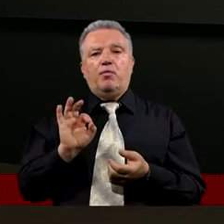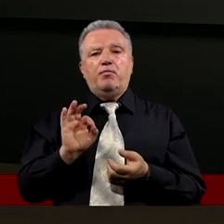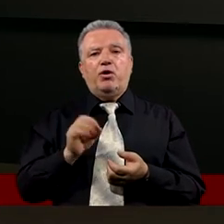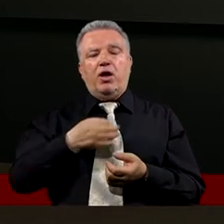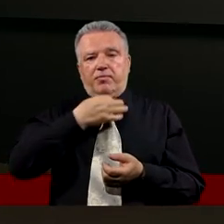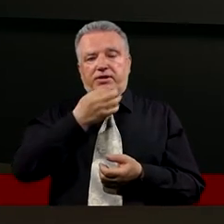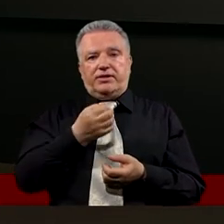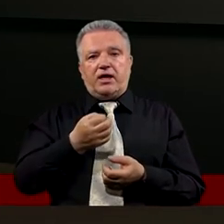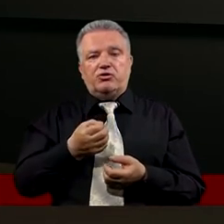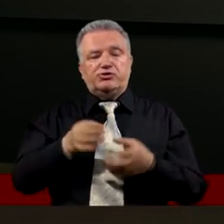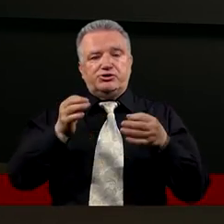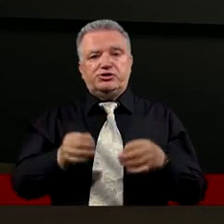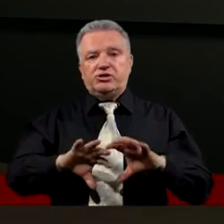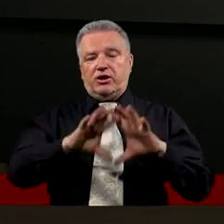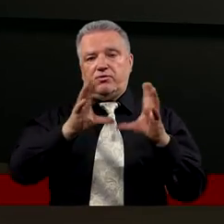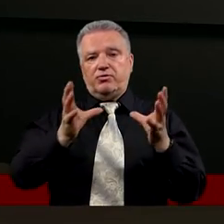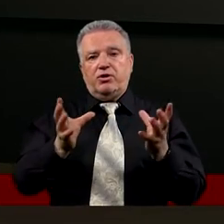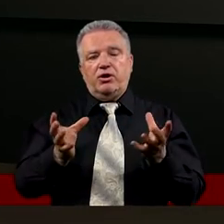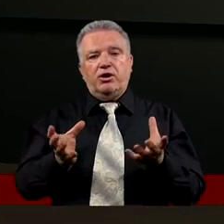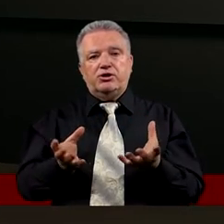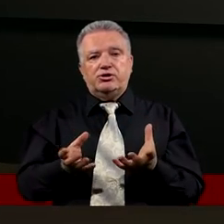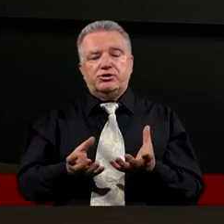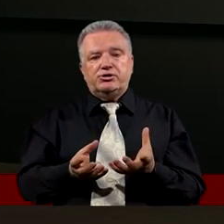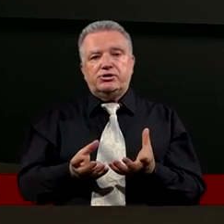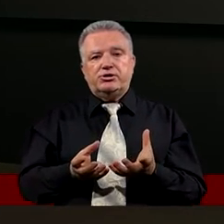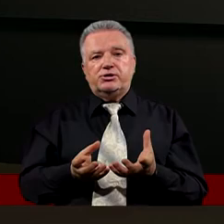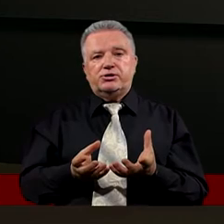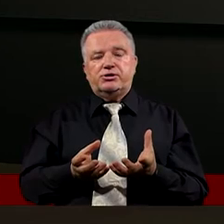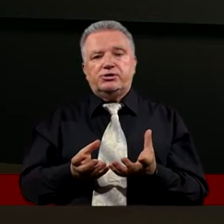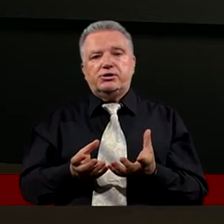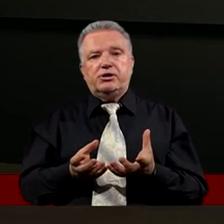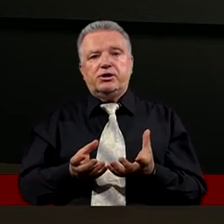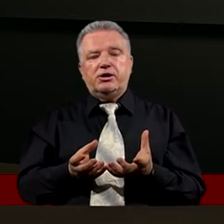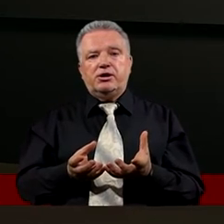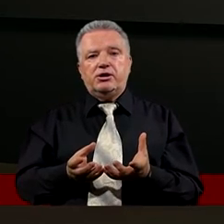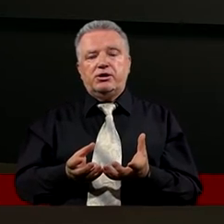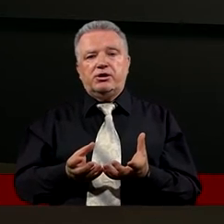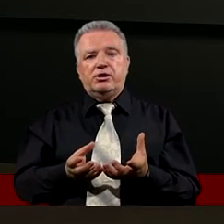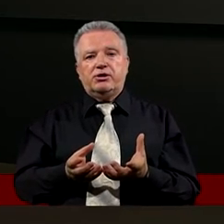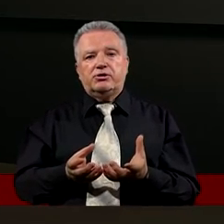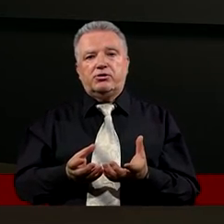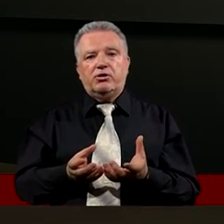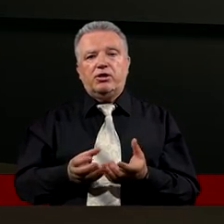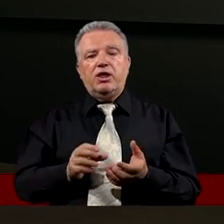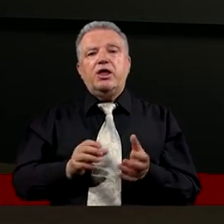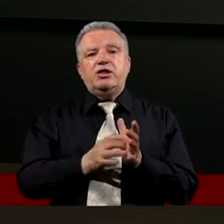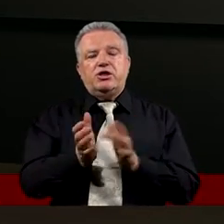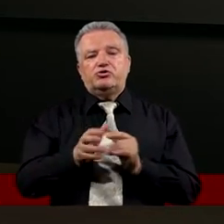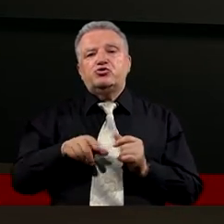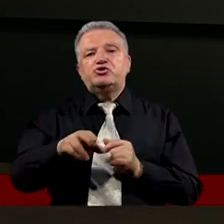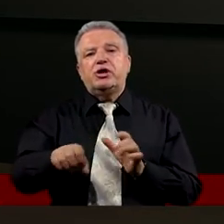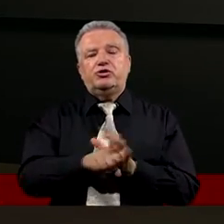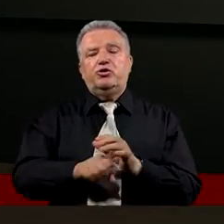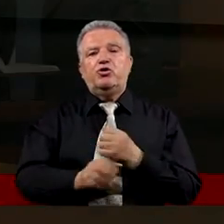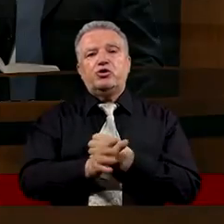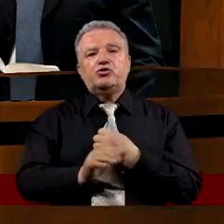że Czytając dzisiaj wszystkie te historie W kontekście słów Od których zaczęliśmy Że Chrystus zdążał do Jerozolimy Że tam